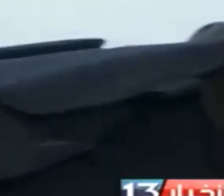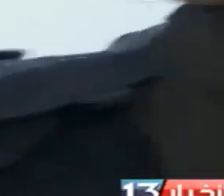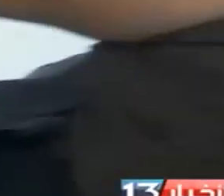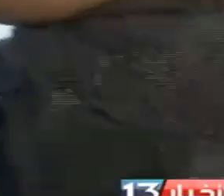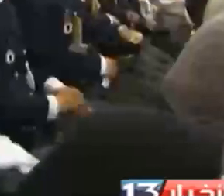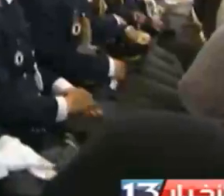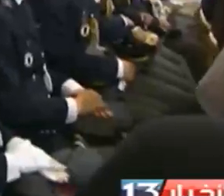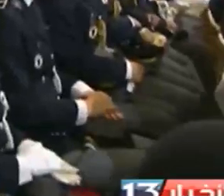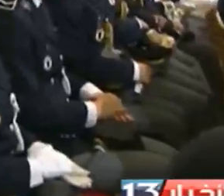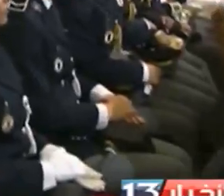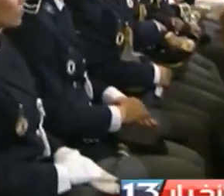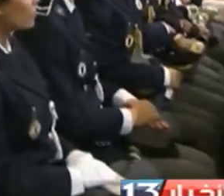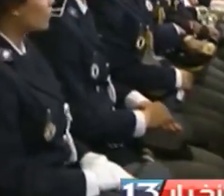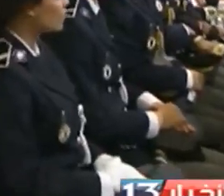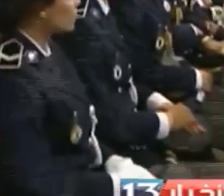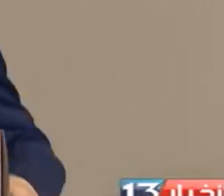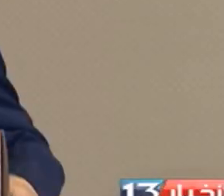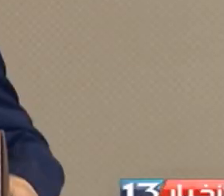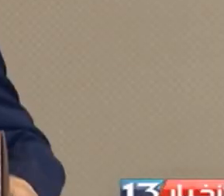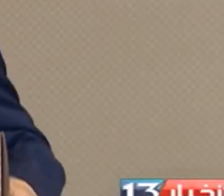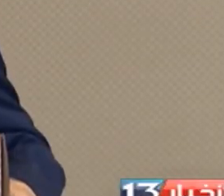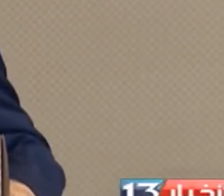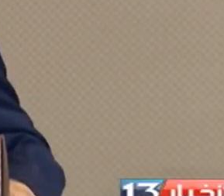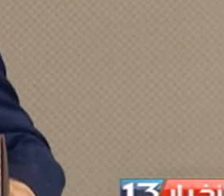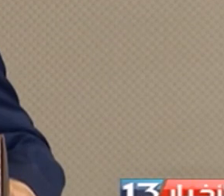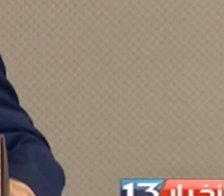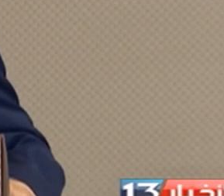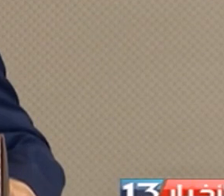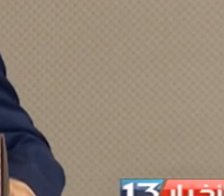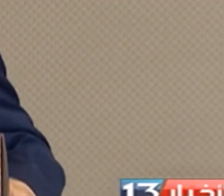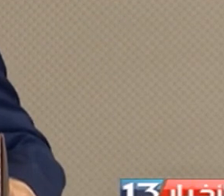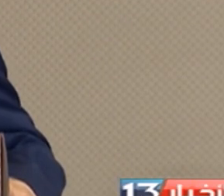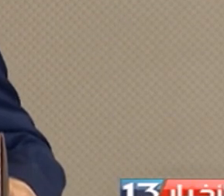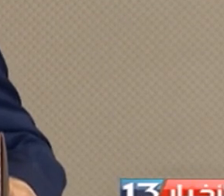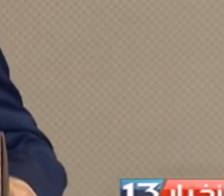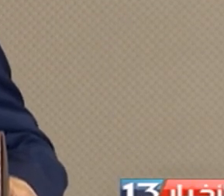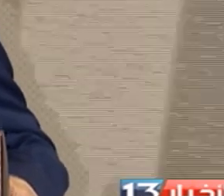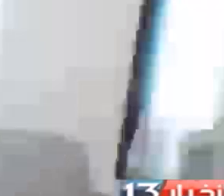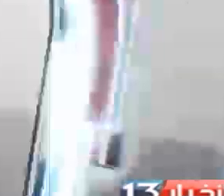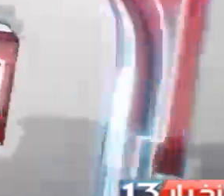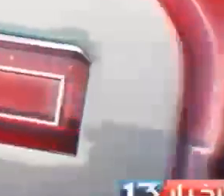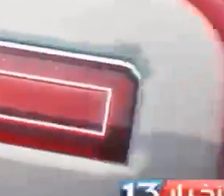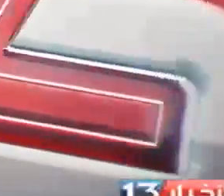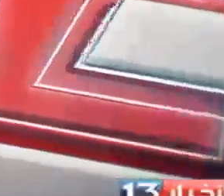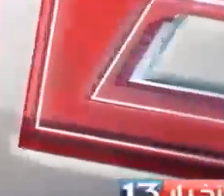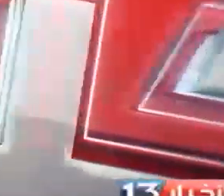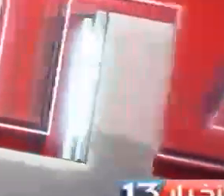قانون يضمن المساواة في الإرث بين الجنسين مع احترام إرادة الأفراد في التنفيذ